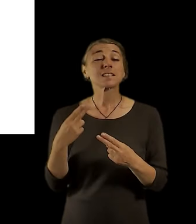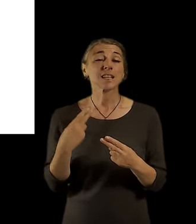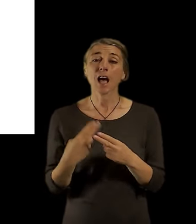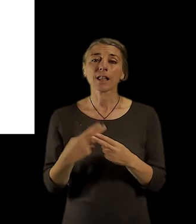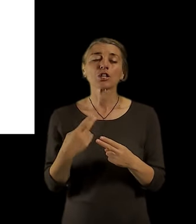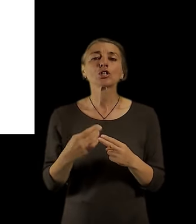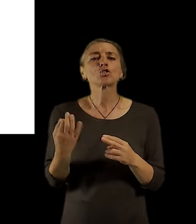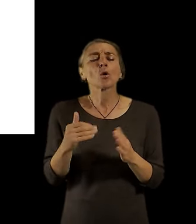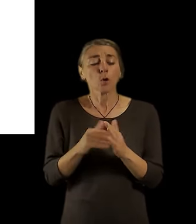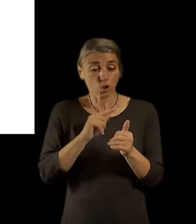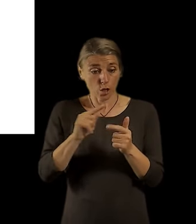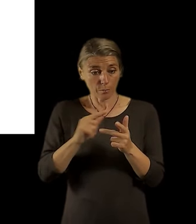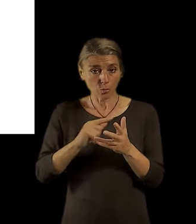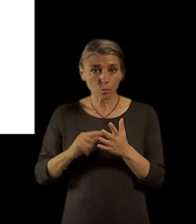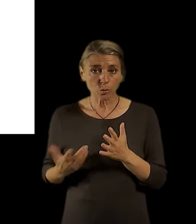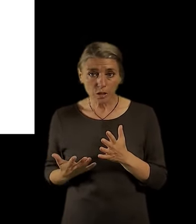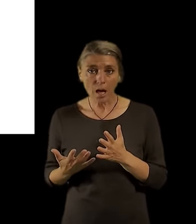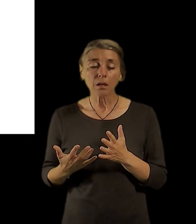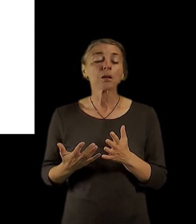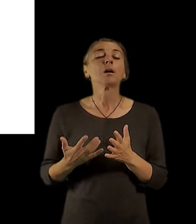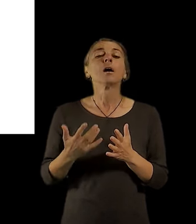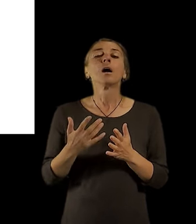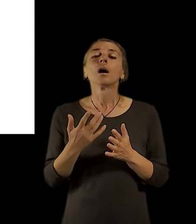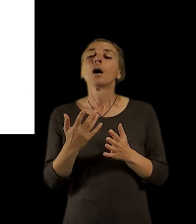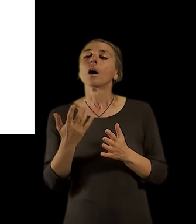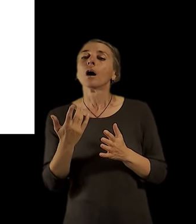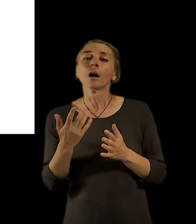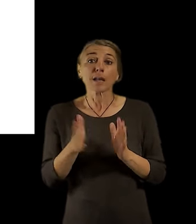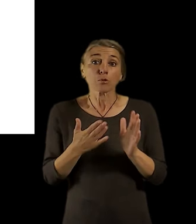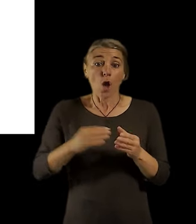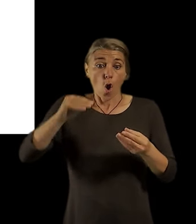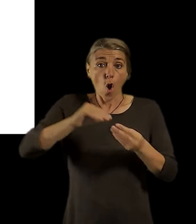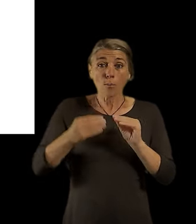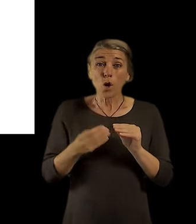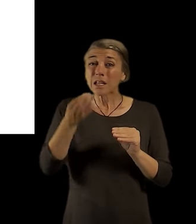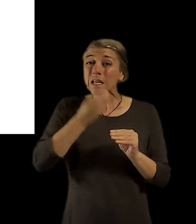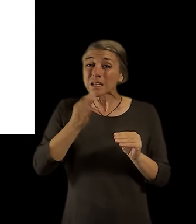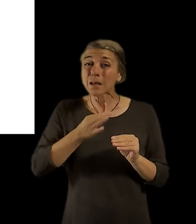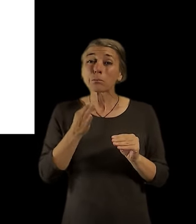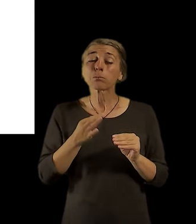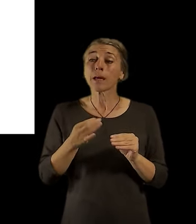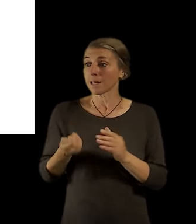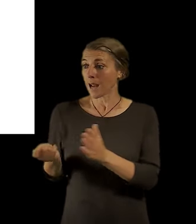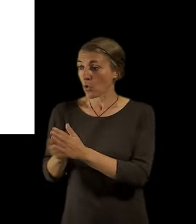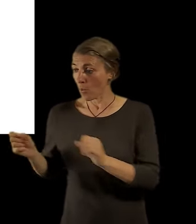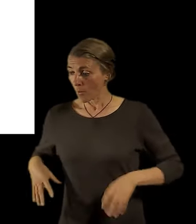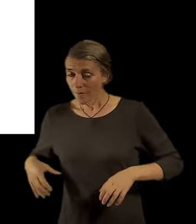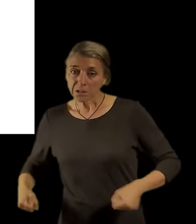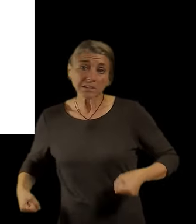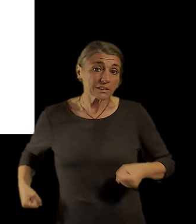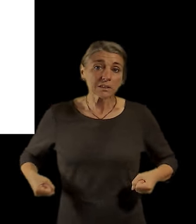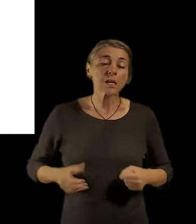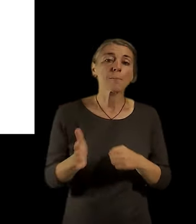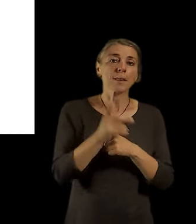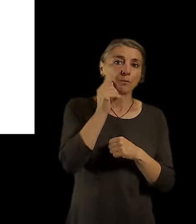vás bylo optimálně daleko. Třeba 15 minut s těžkýma taškama s nákupem je něco úplně jiného než 15 minut tady do